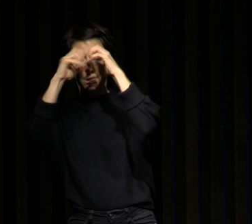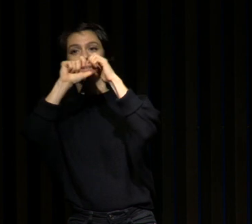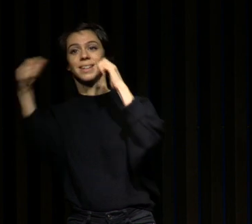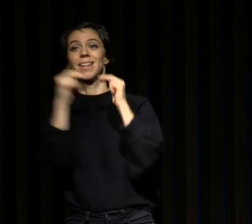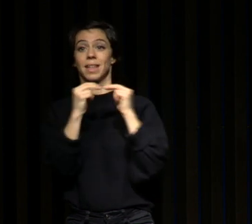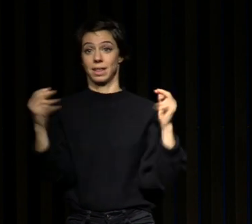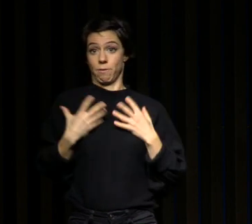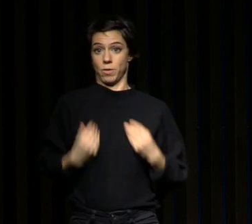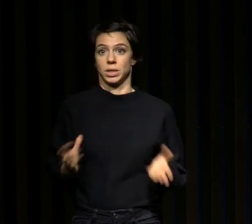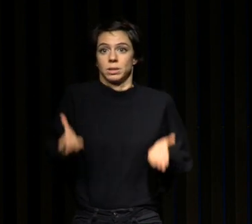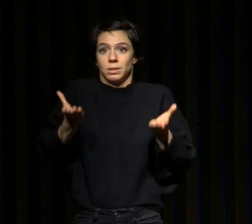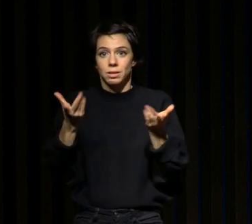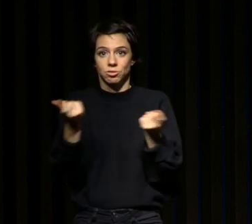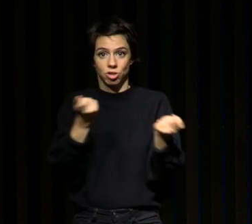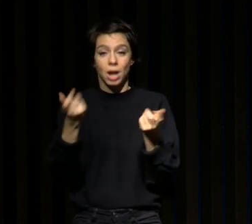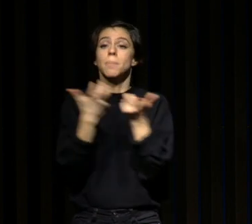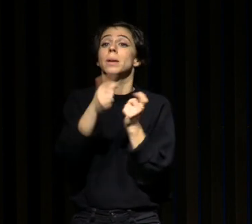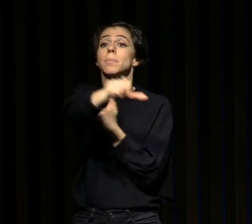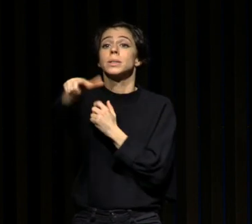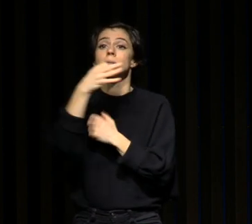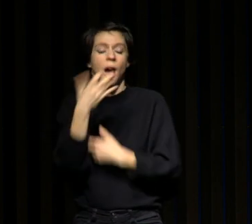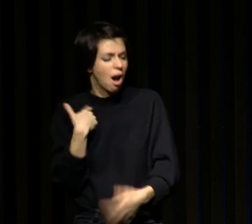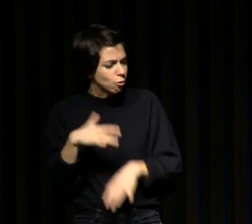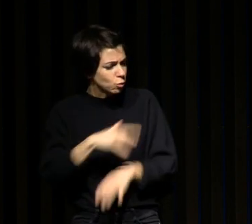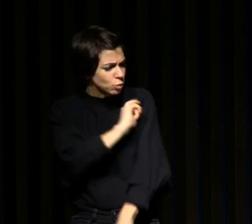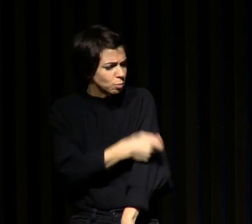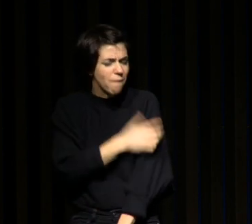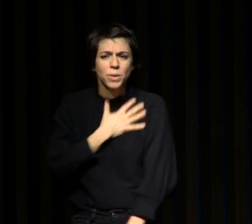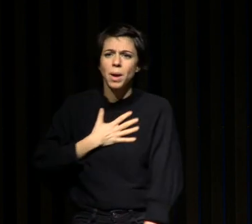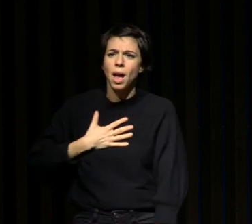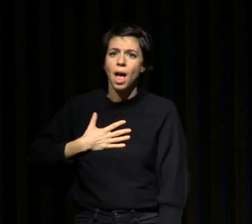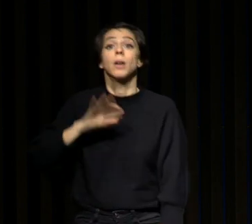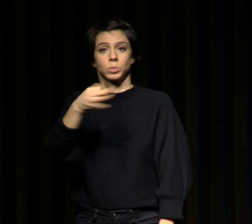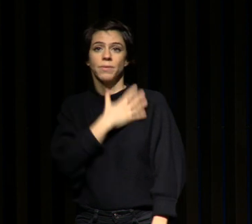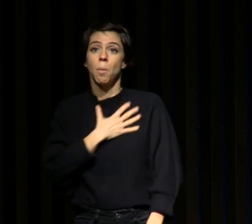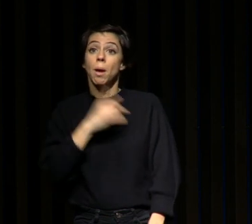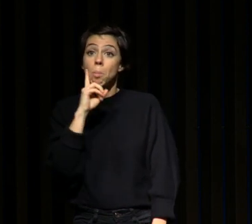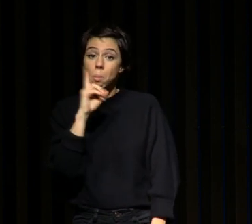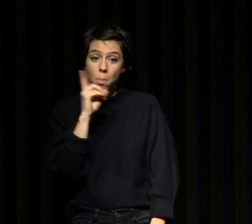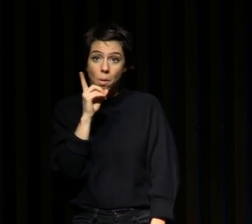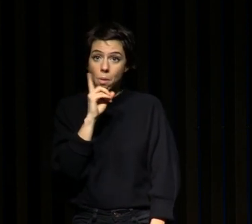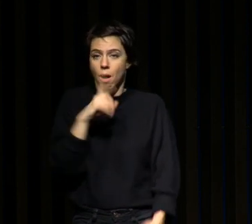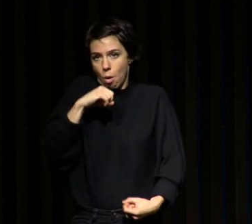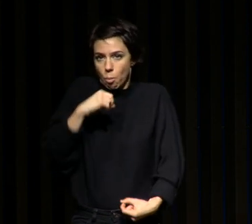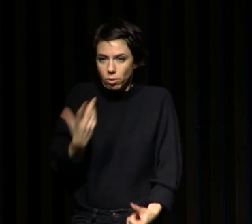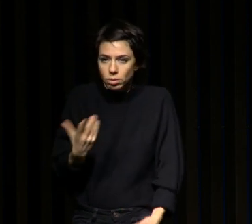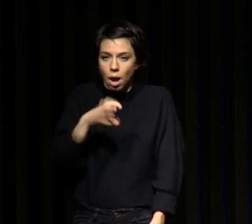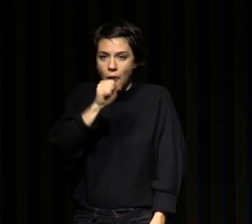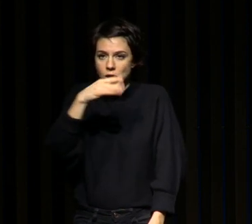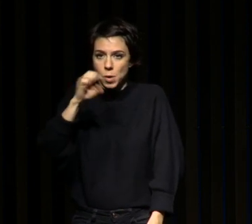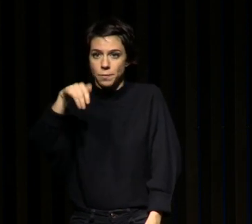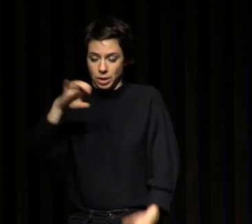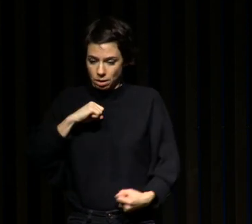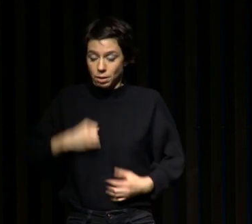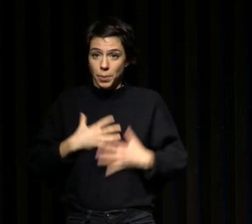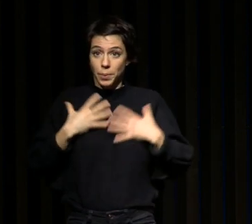de temps en temps on dit quand je fais du sport ça me fait du bien ça peut faire du bien parce que ça libère des endorphines mais ça fait du bien aussi parce que chroniquement ça réduit